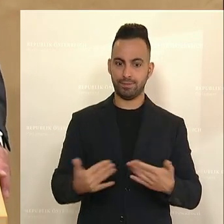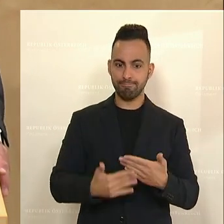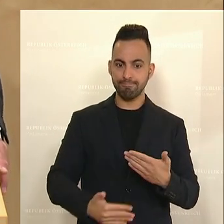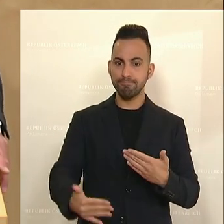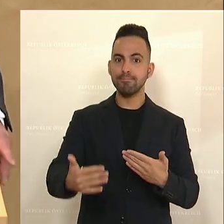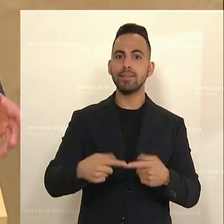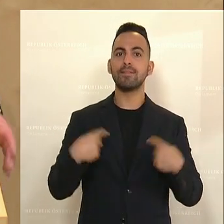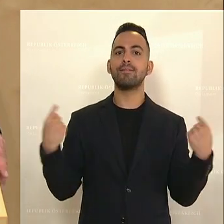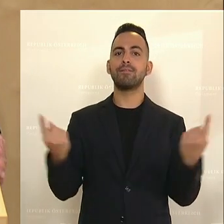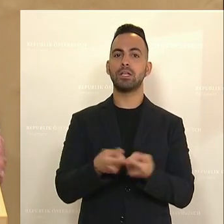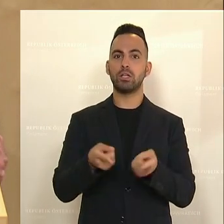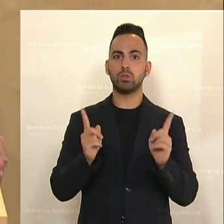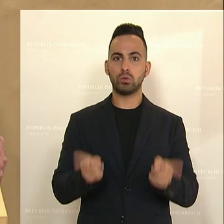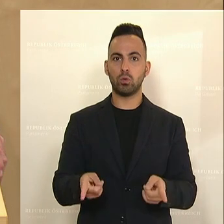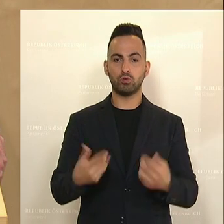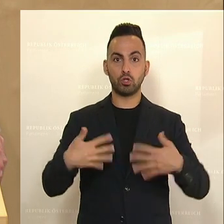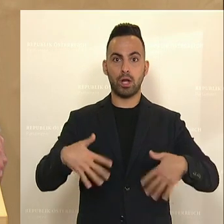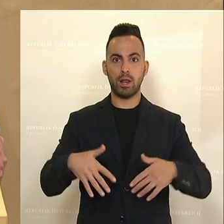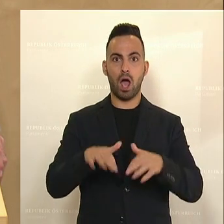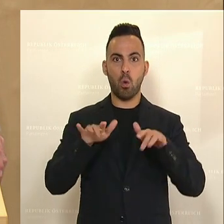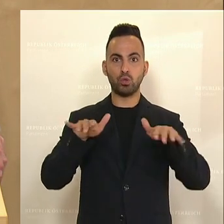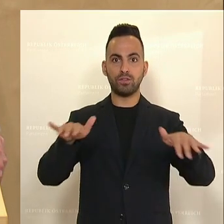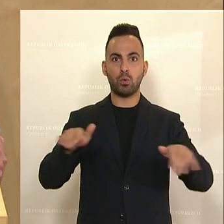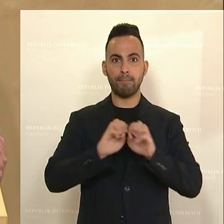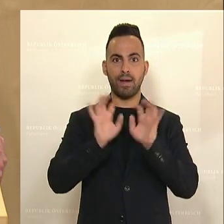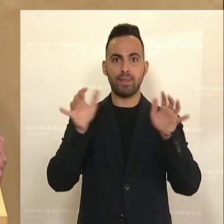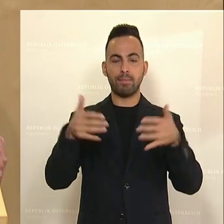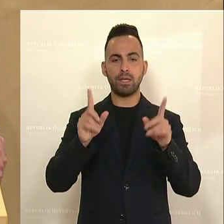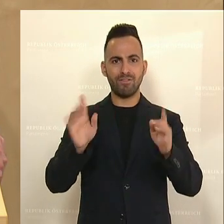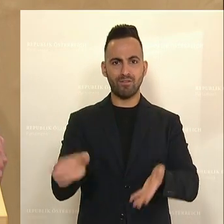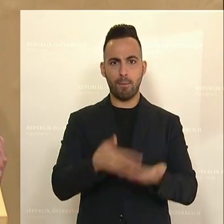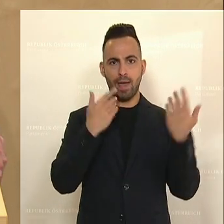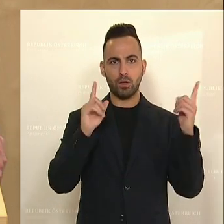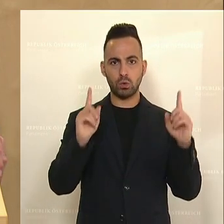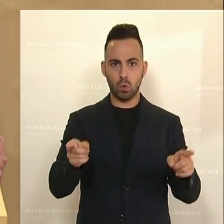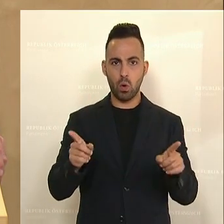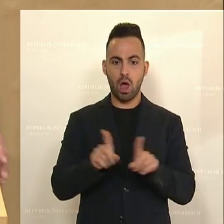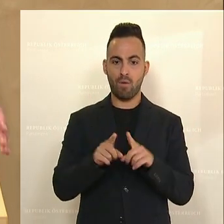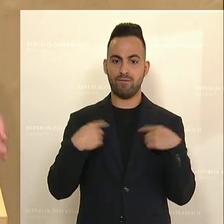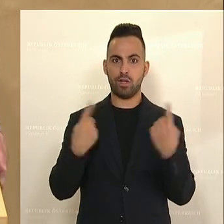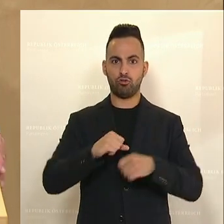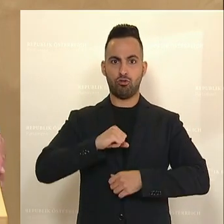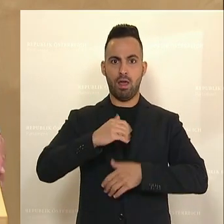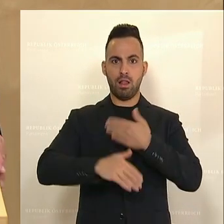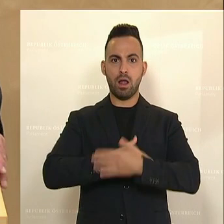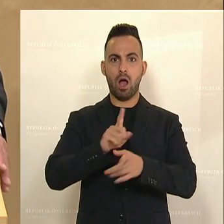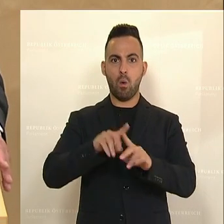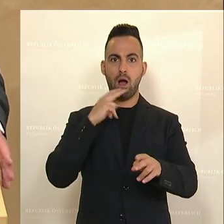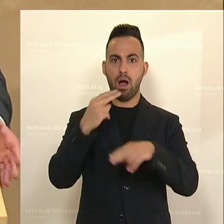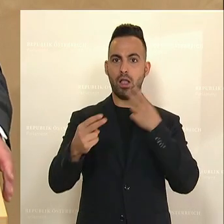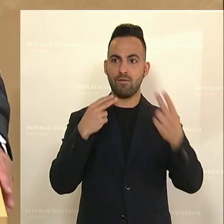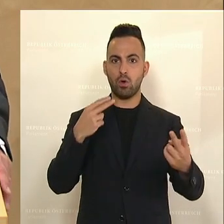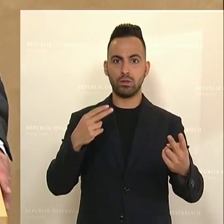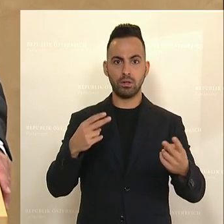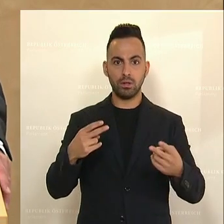dass wir möglichst schnell die Auswirkungen der Pandemie hinter uns lassen, dass wir möglichst schnell Antworten und Wege